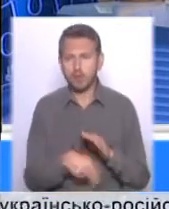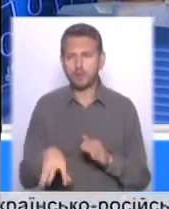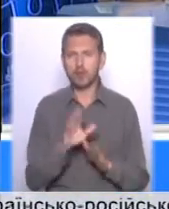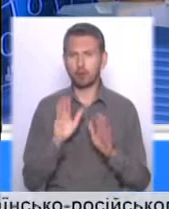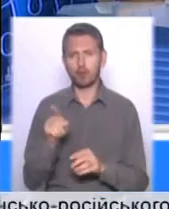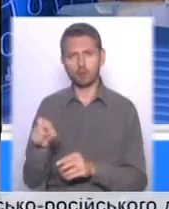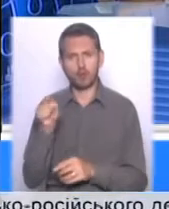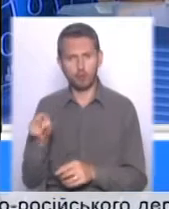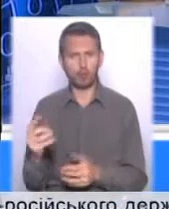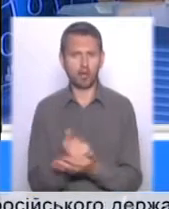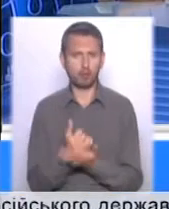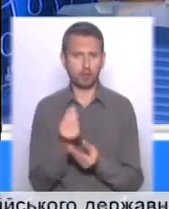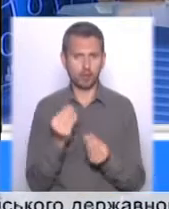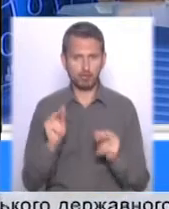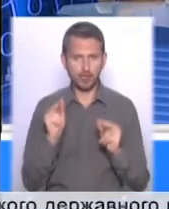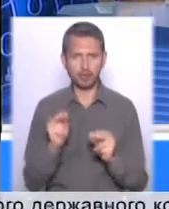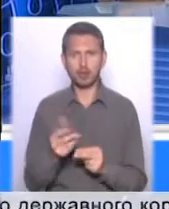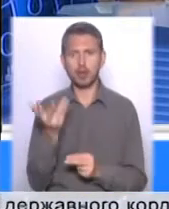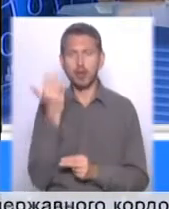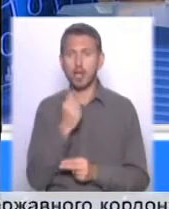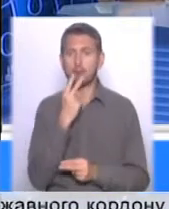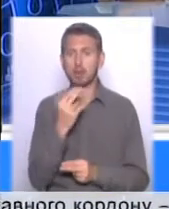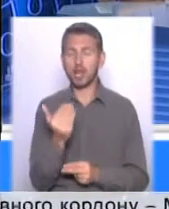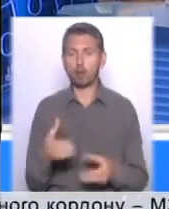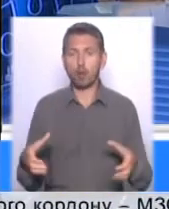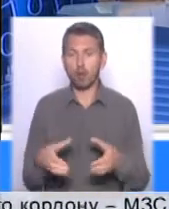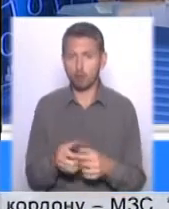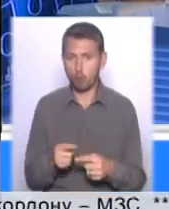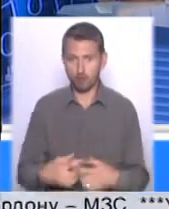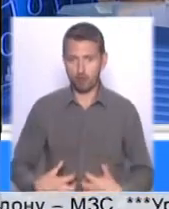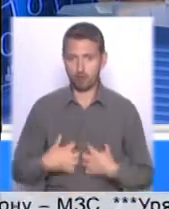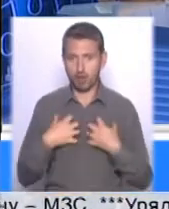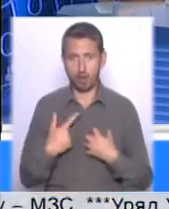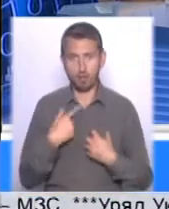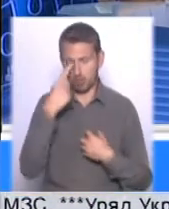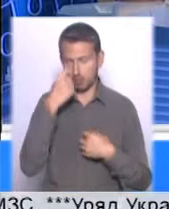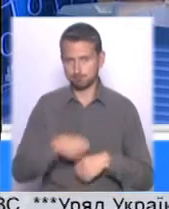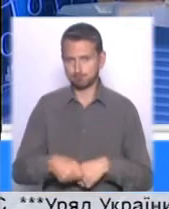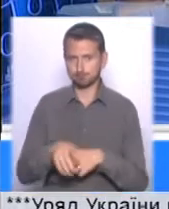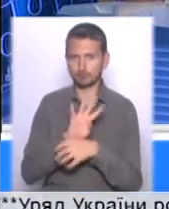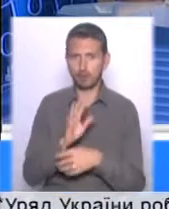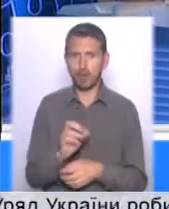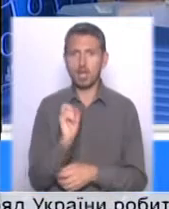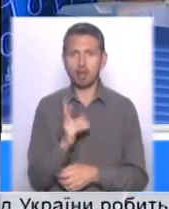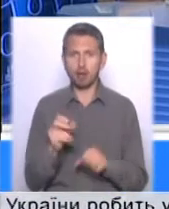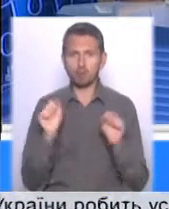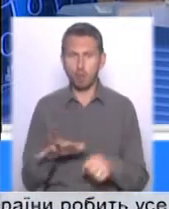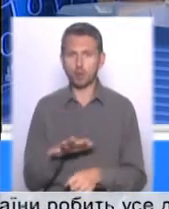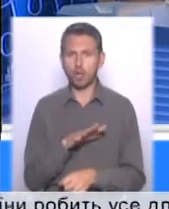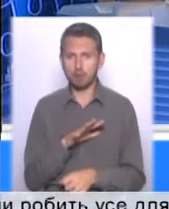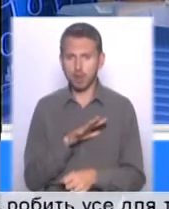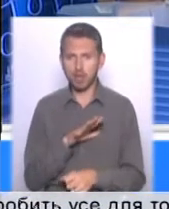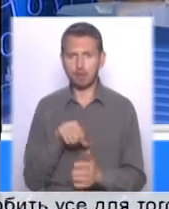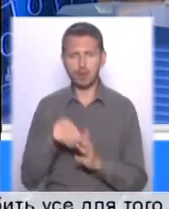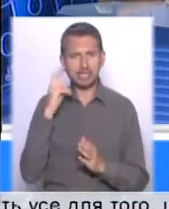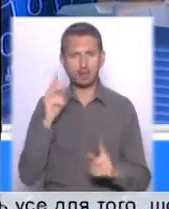своїми доявлями. Але коли ми посмотріли на його команду, це жаб, мене волосся дибом стало. Як можна було в